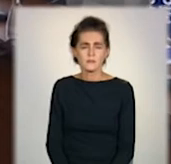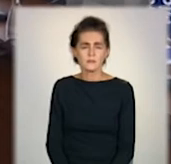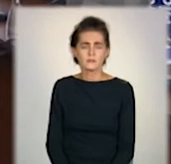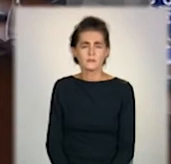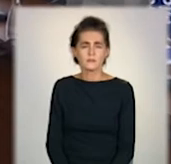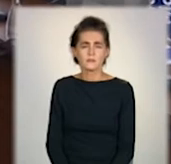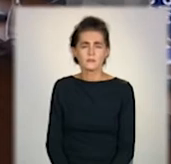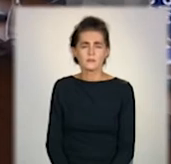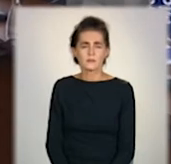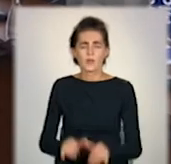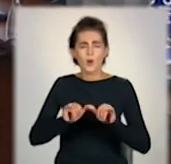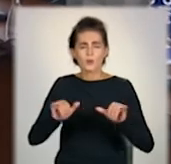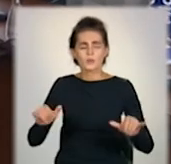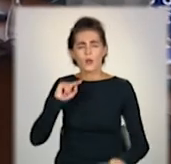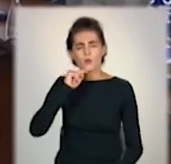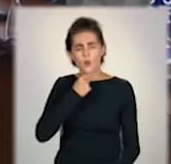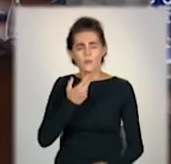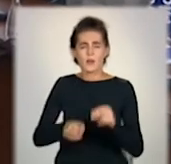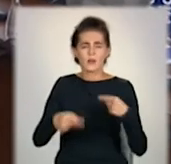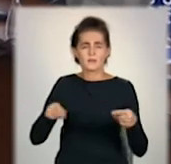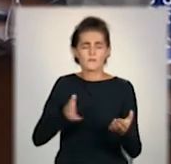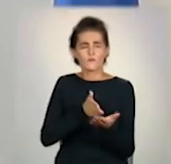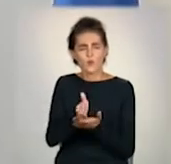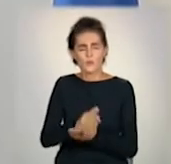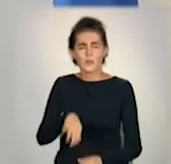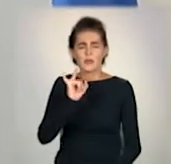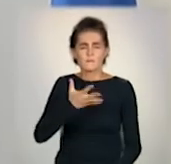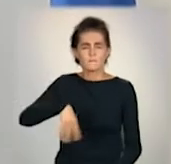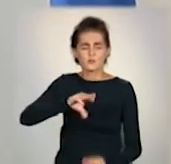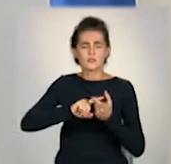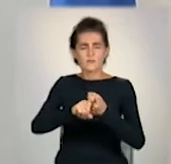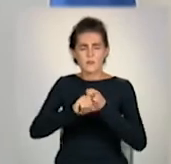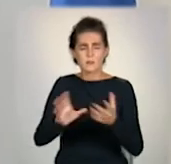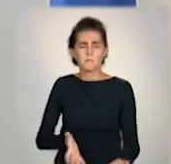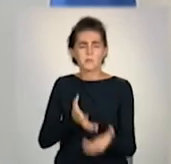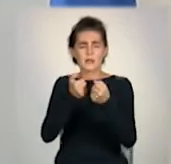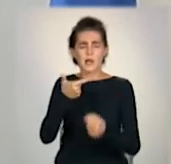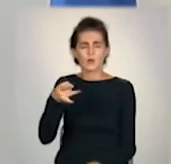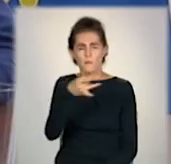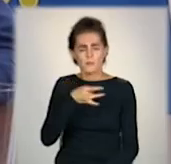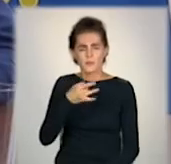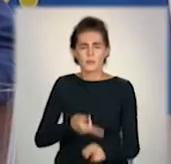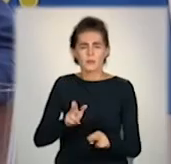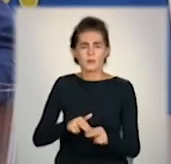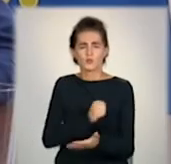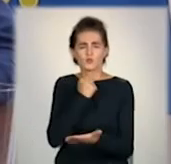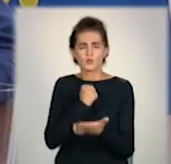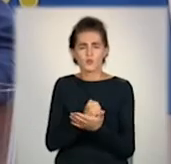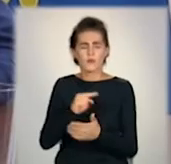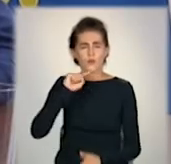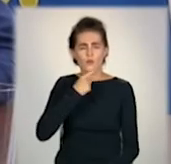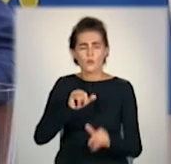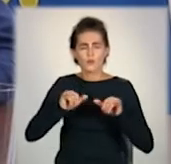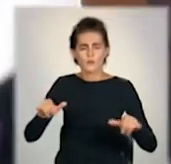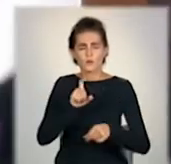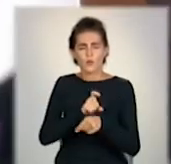Розвиток економіки, інфраструктури, логістики та підтримка громад. Днями уряд затвердив стратегію економічного розвитку